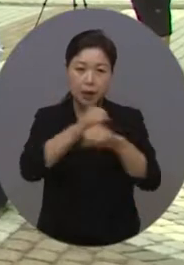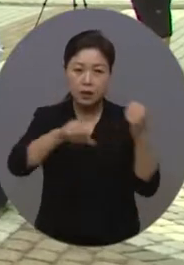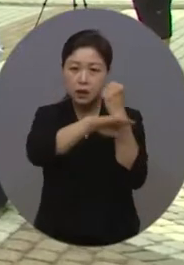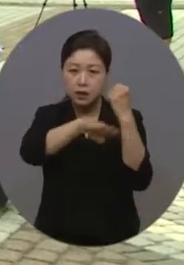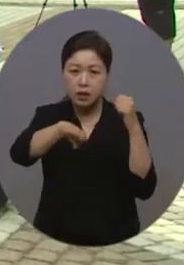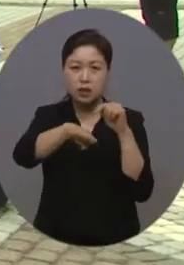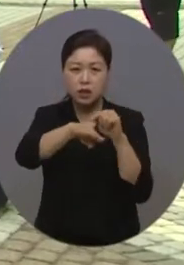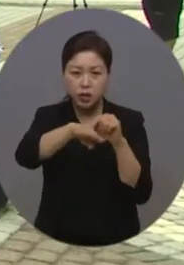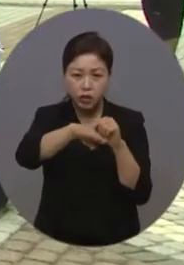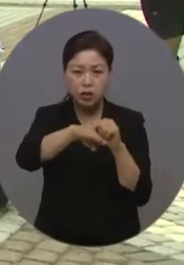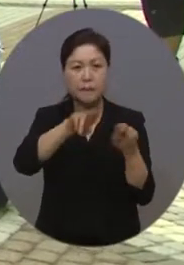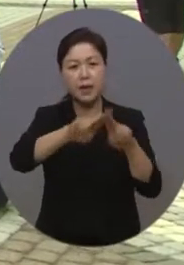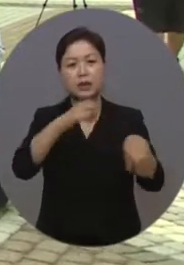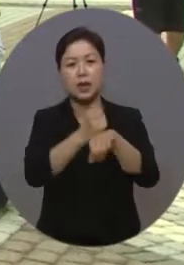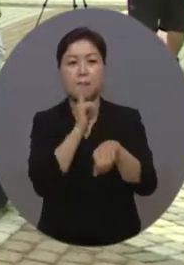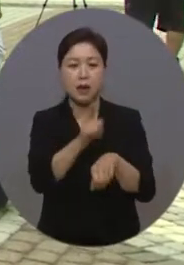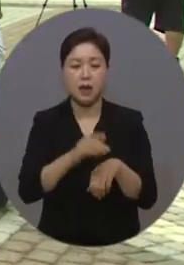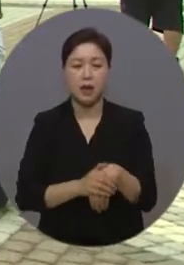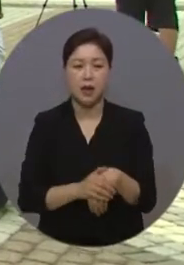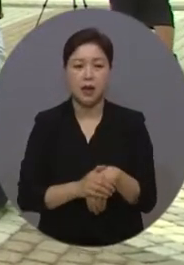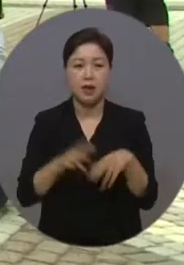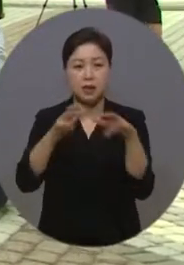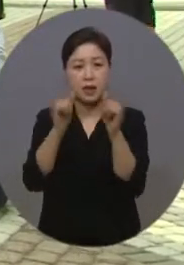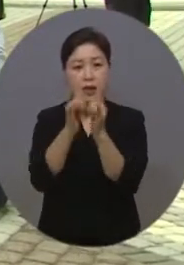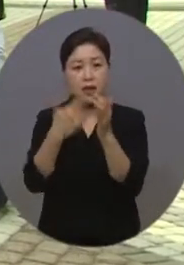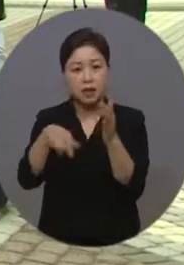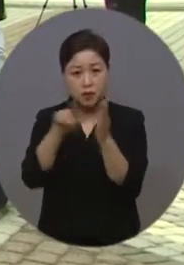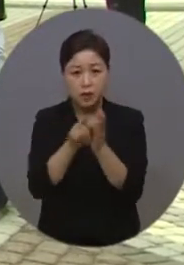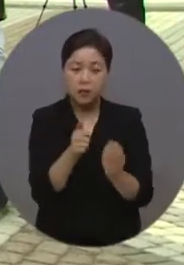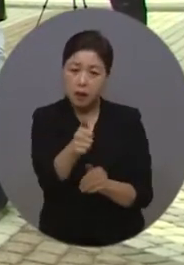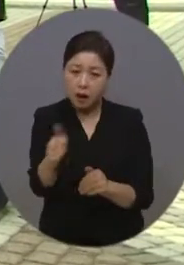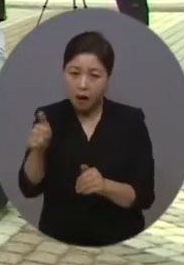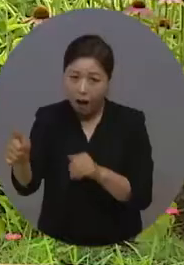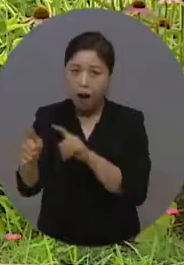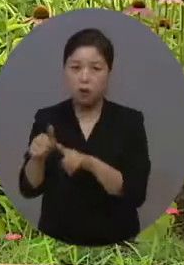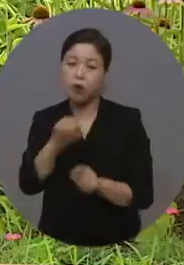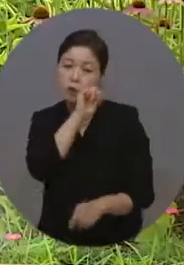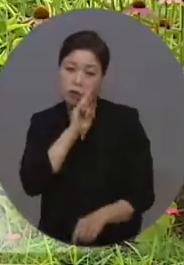공중이용시설에 장애인을 위한 편의성을 높여야 한다는 취지입니다.